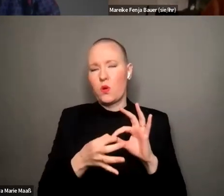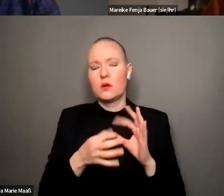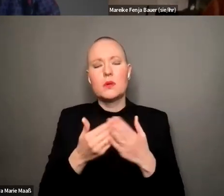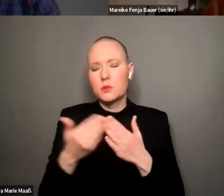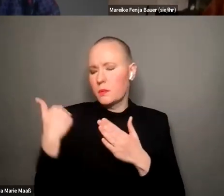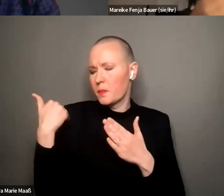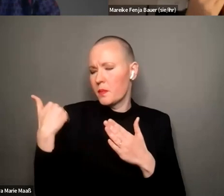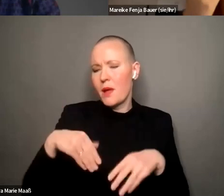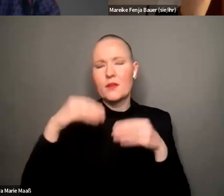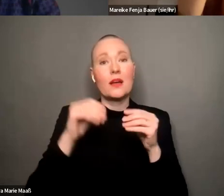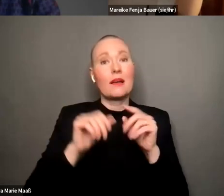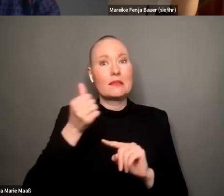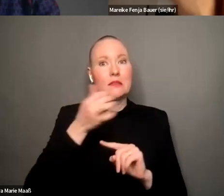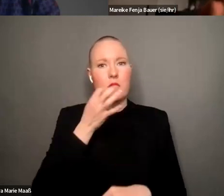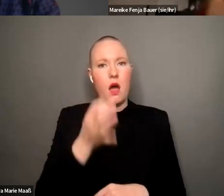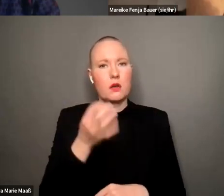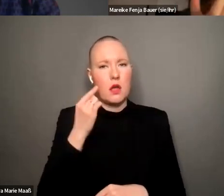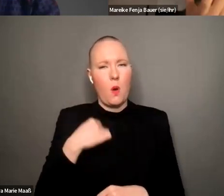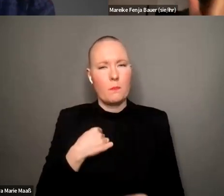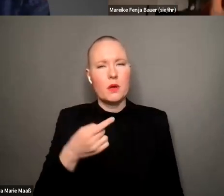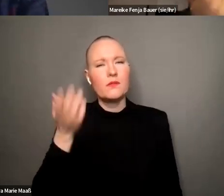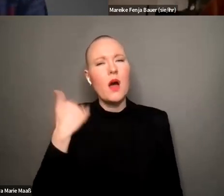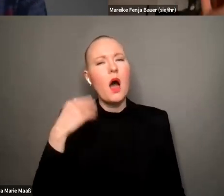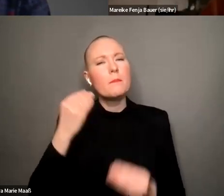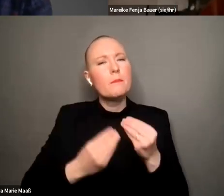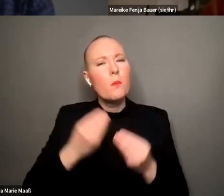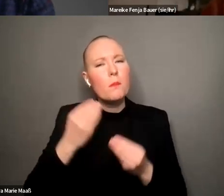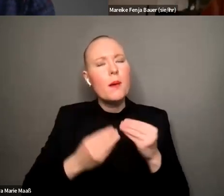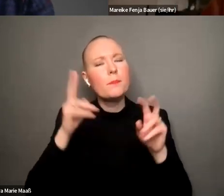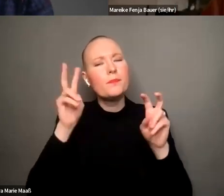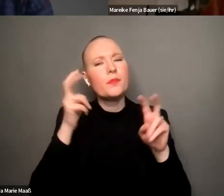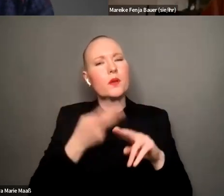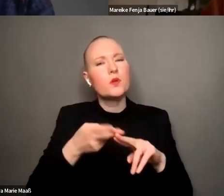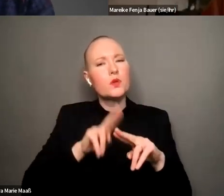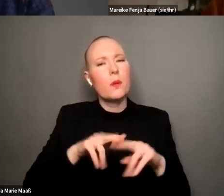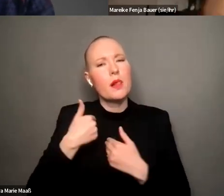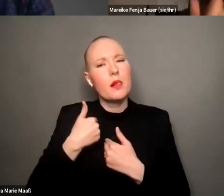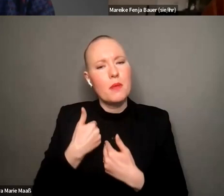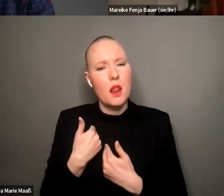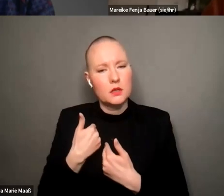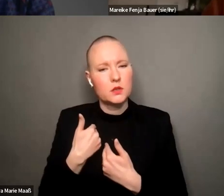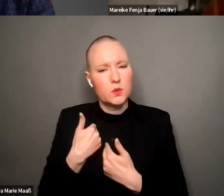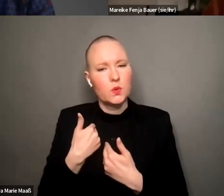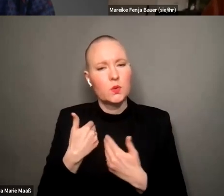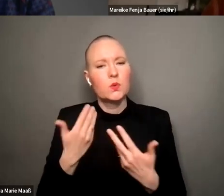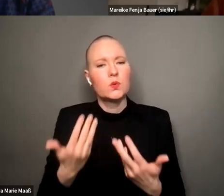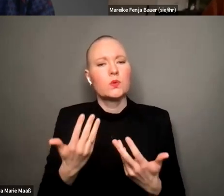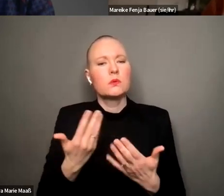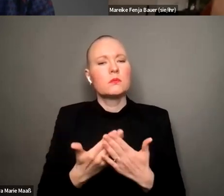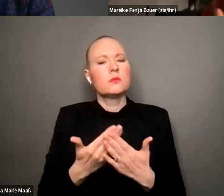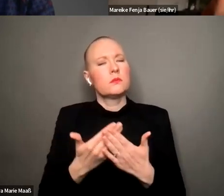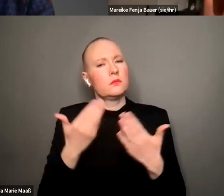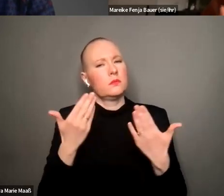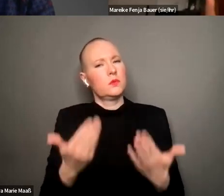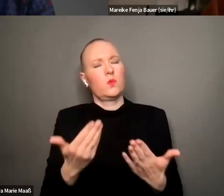frage wo irgendwie diese also das problem von einer doppelbelastung thematisiert wird in den erzählungen das